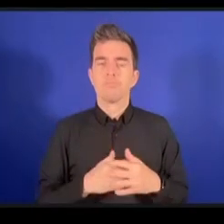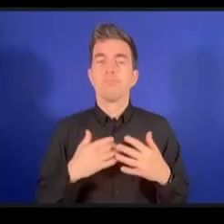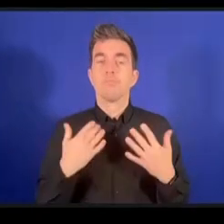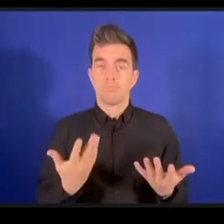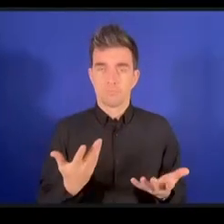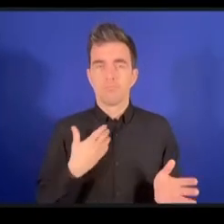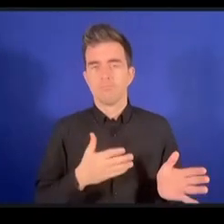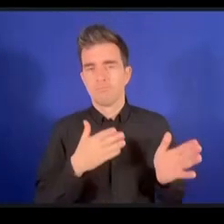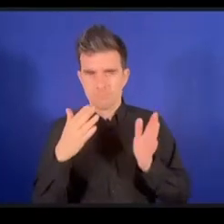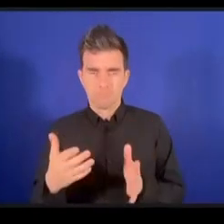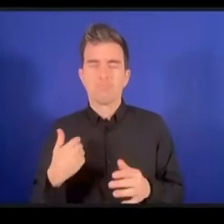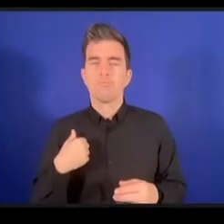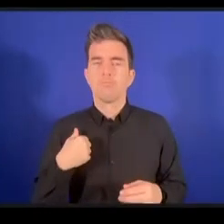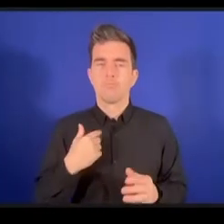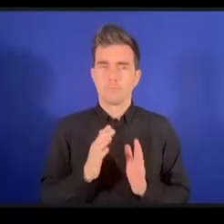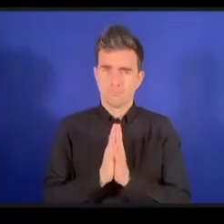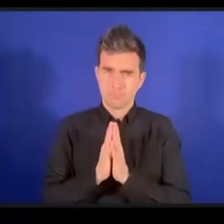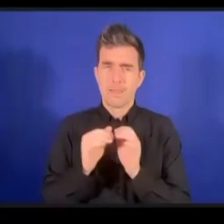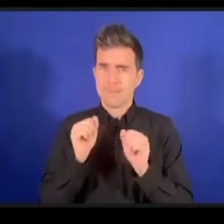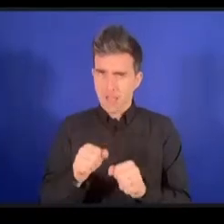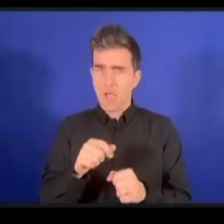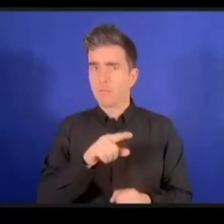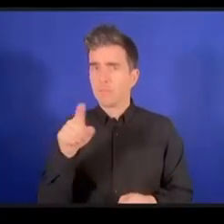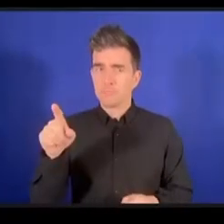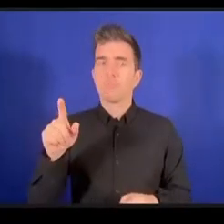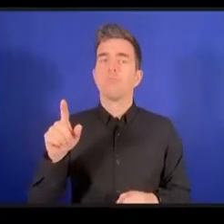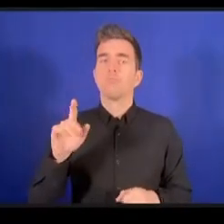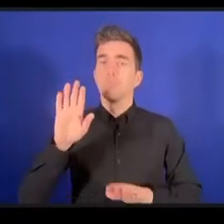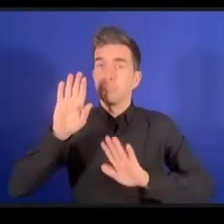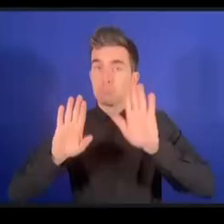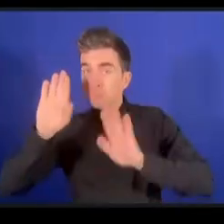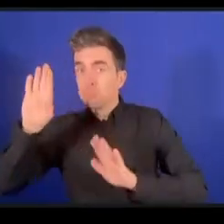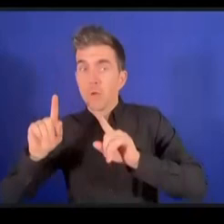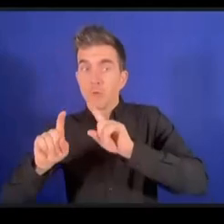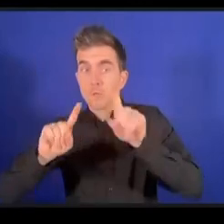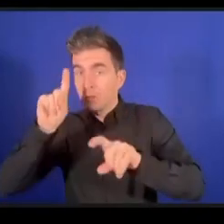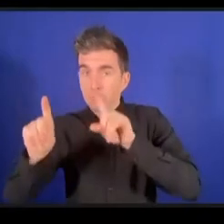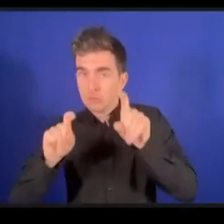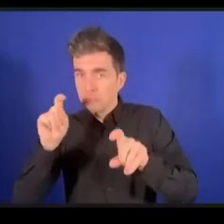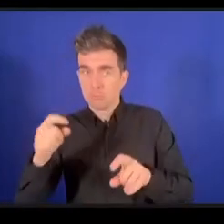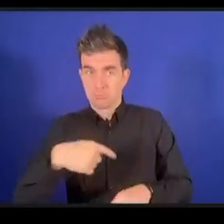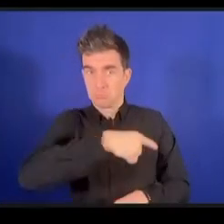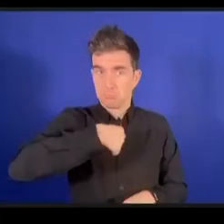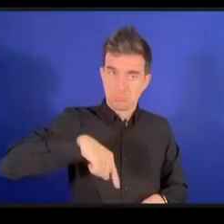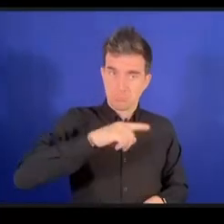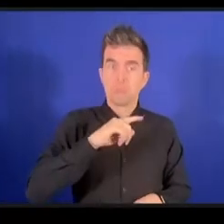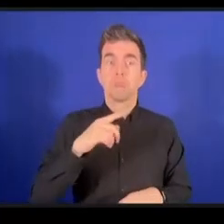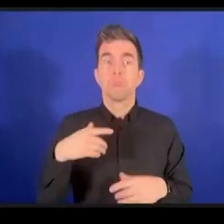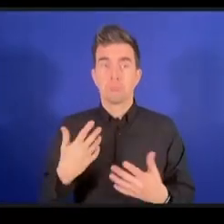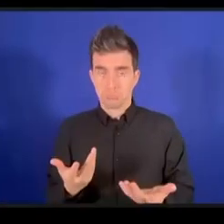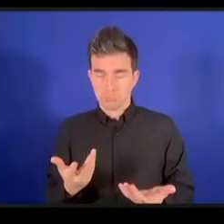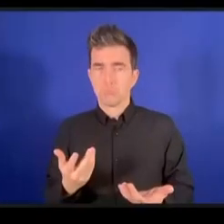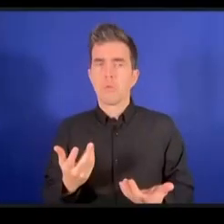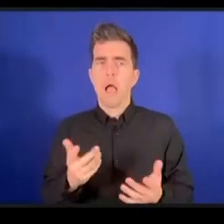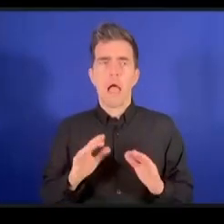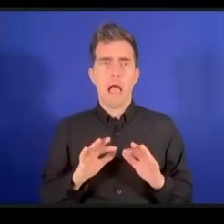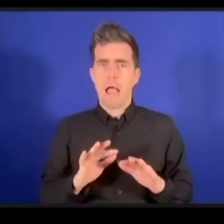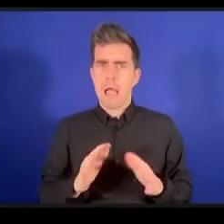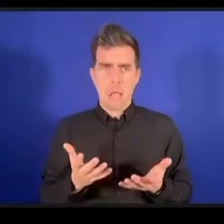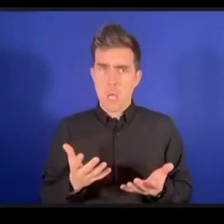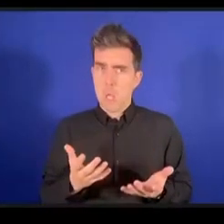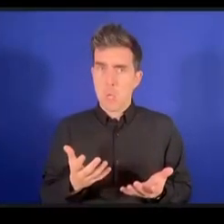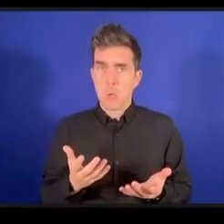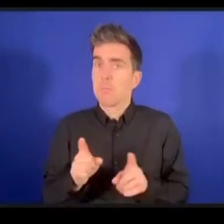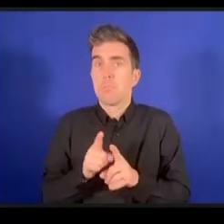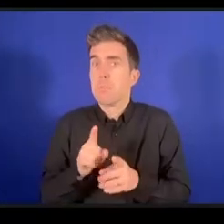تتقدموا بتعليقاتكم أو بأسئلتكم يمكن طبعا أن تتقدموا بها حتى وإن كان السؤال من